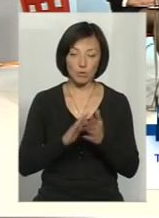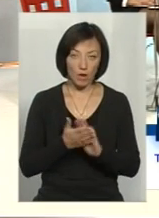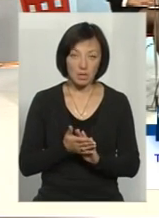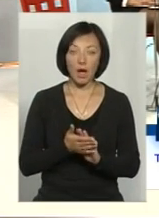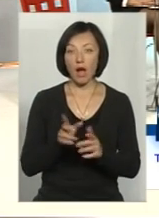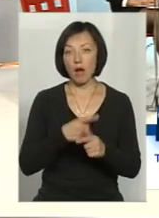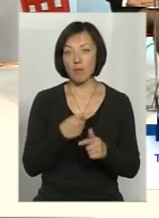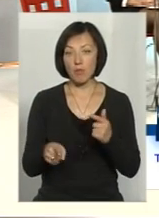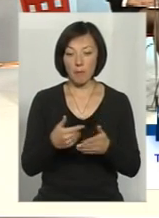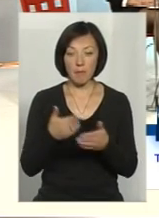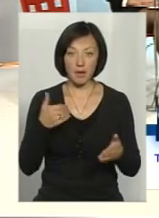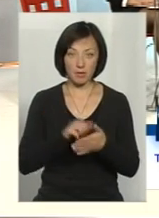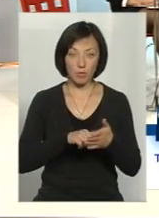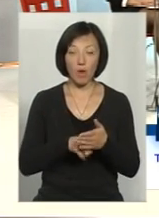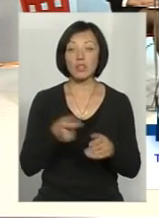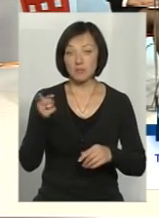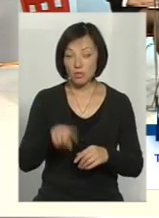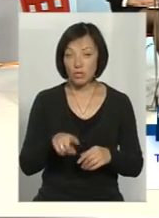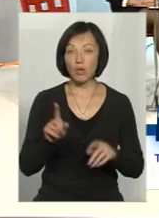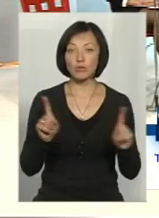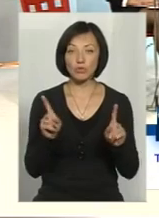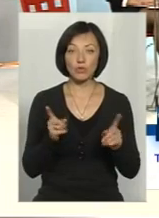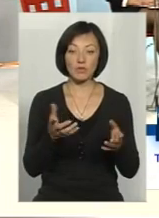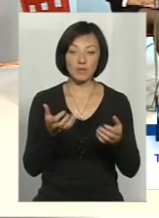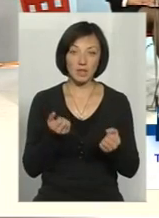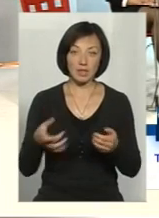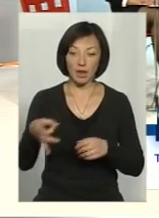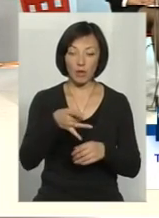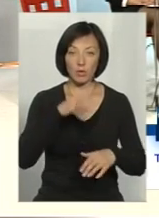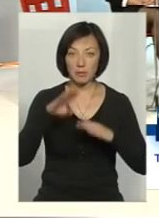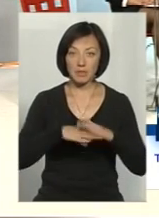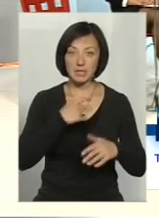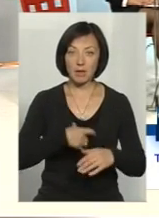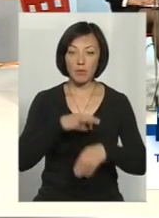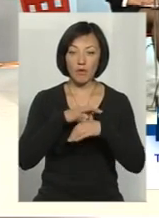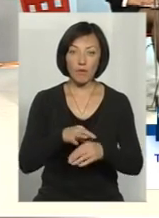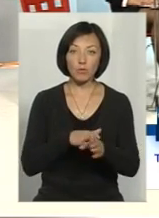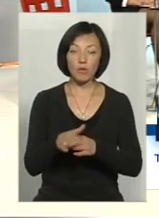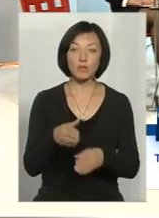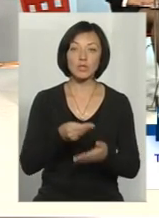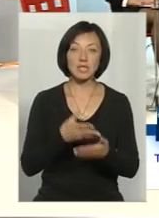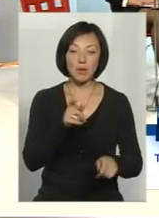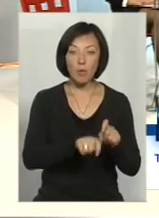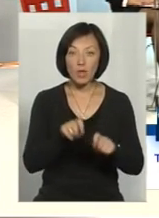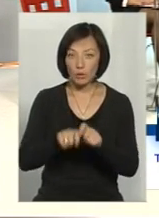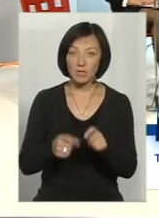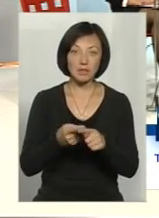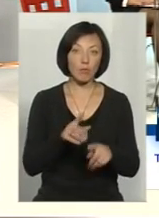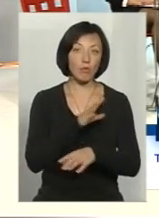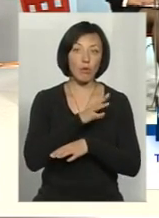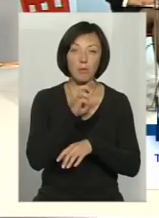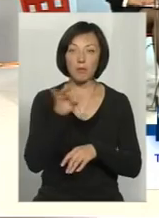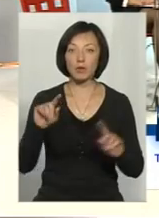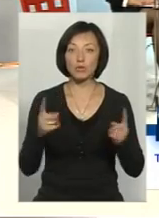ситуація або її передумовою. То, звичайно, що взяти цей регіон під себе і проводити повноцінний моніторинг, це було б